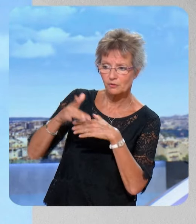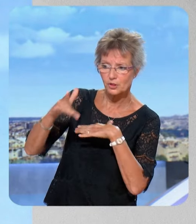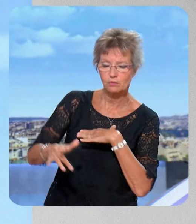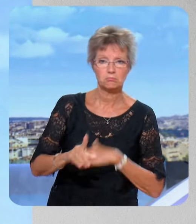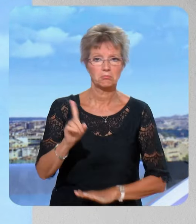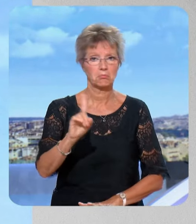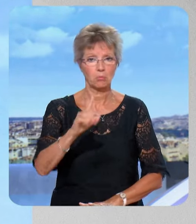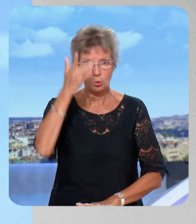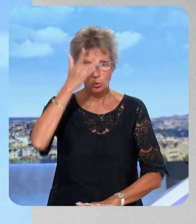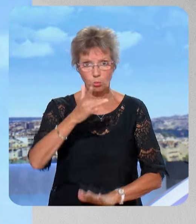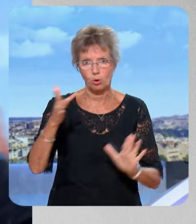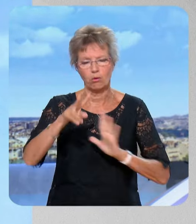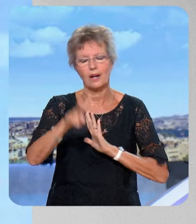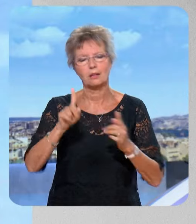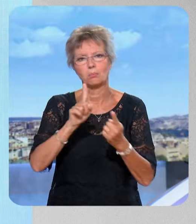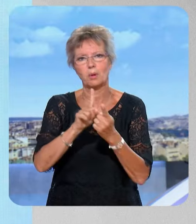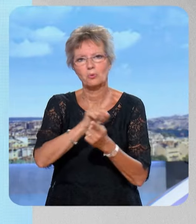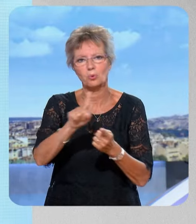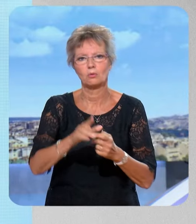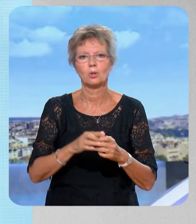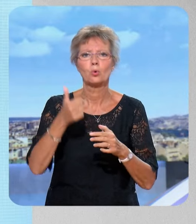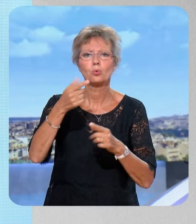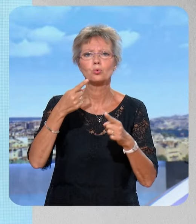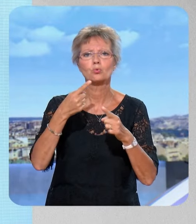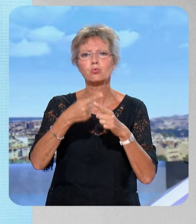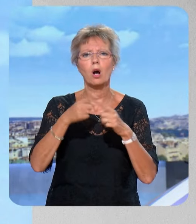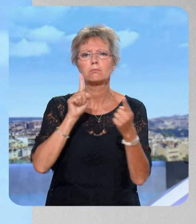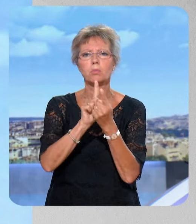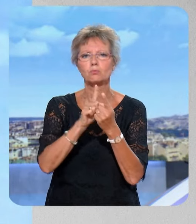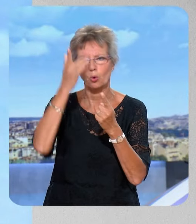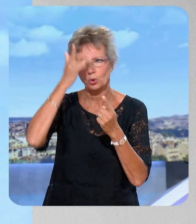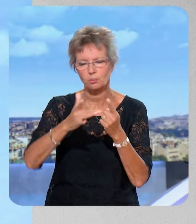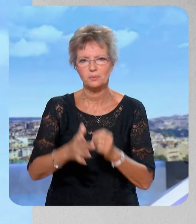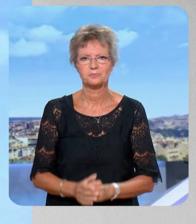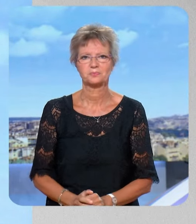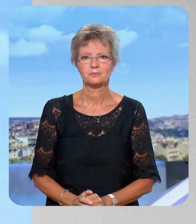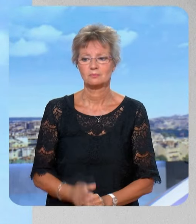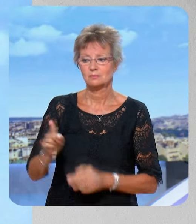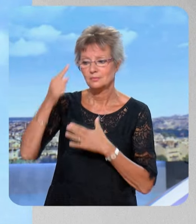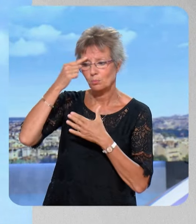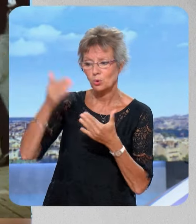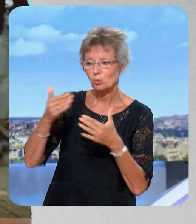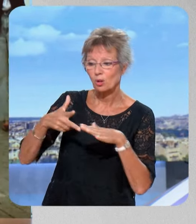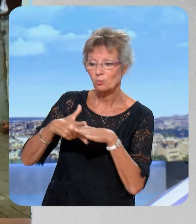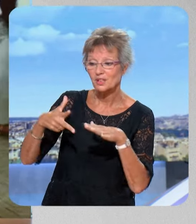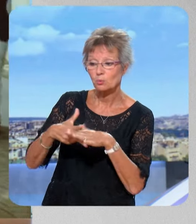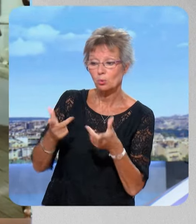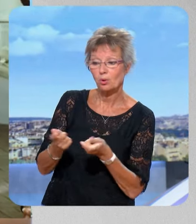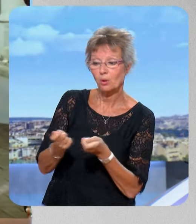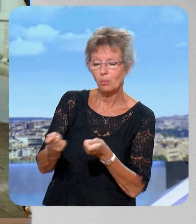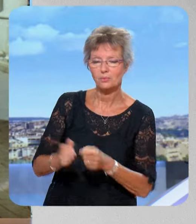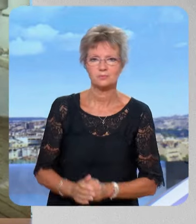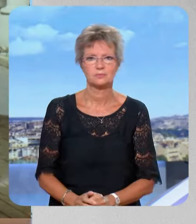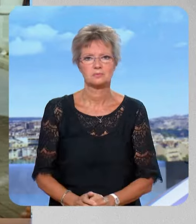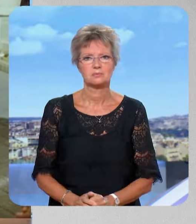jamais... En général ? Je l'ai croisé une fois, oui. Non, je ne connais pas du tout. D'accord. Et que pensez-vous de ses premiers pas ? Écoutez,